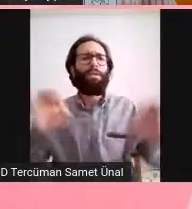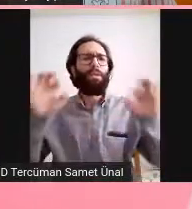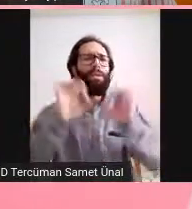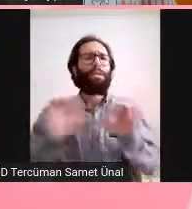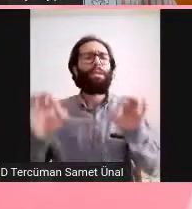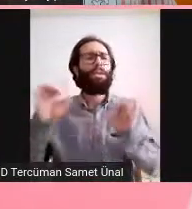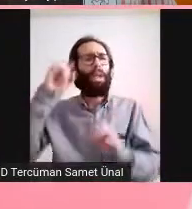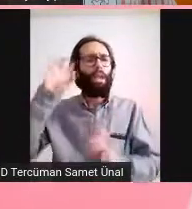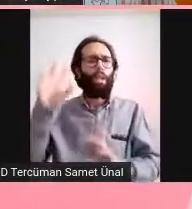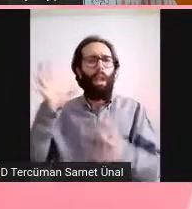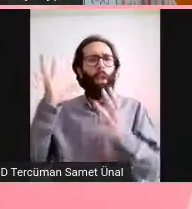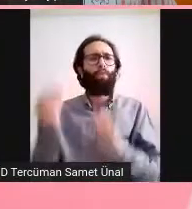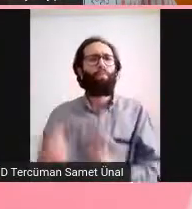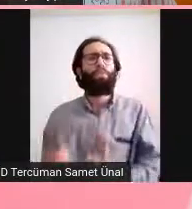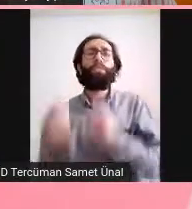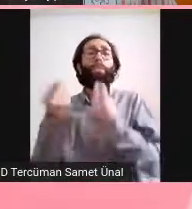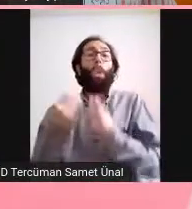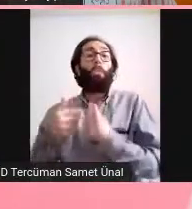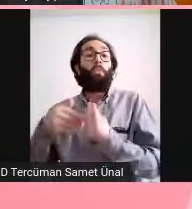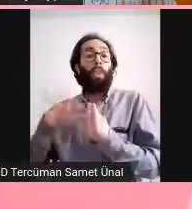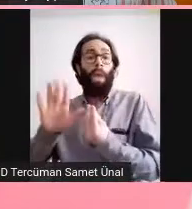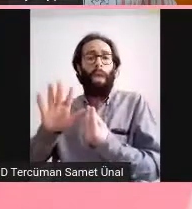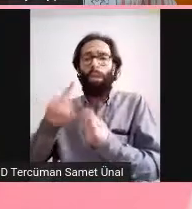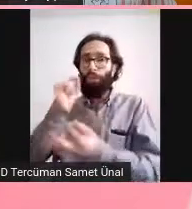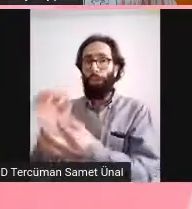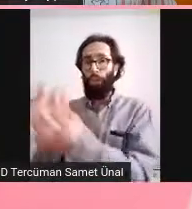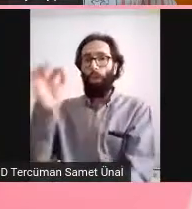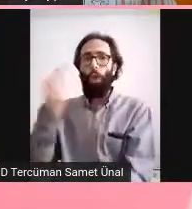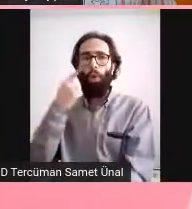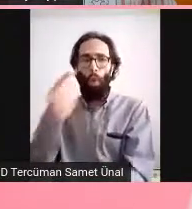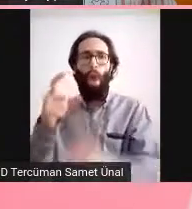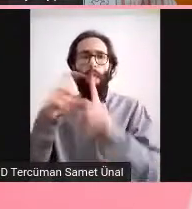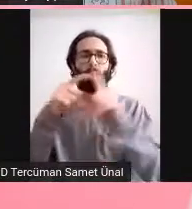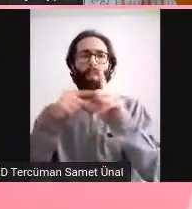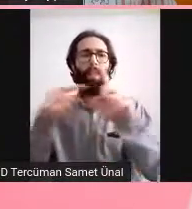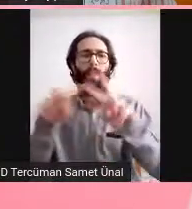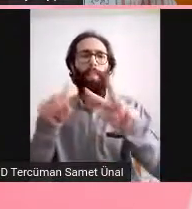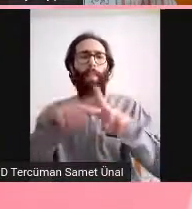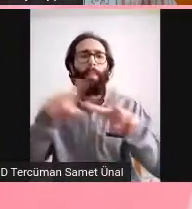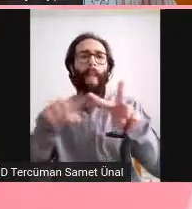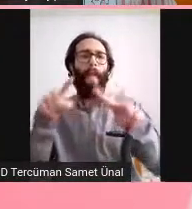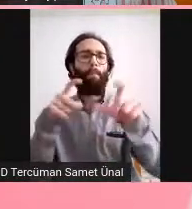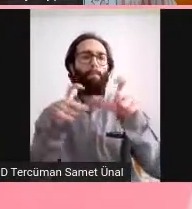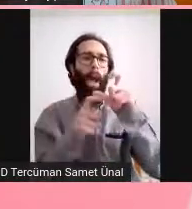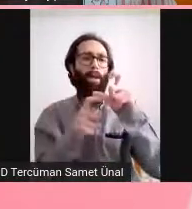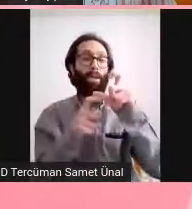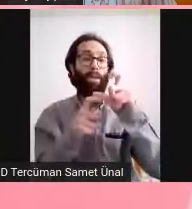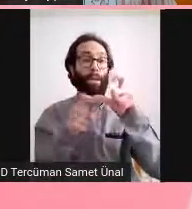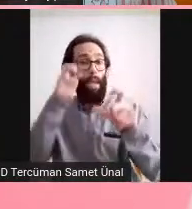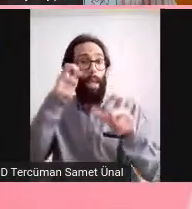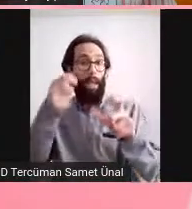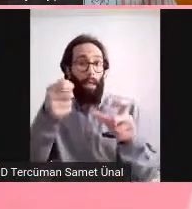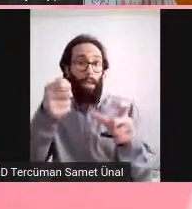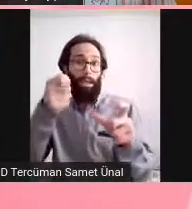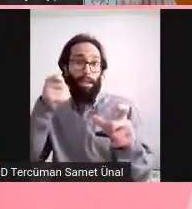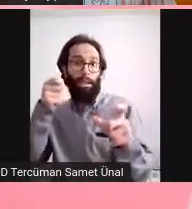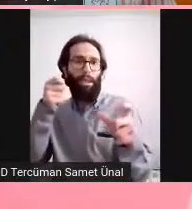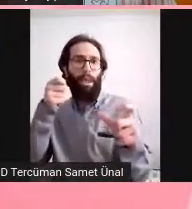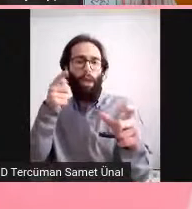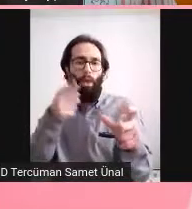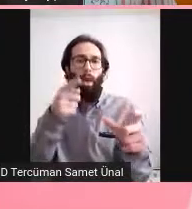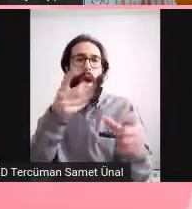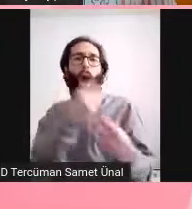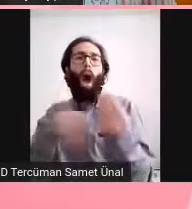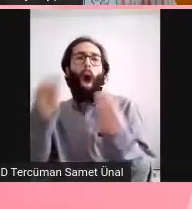demans riski. Yani burada iki katına çıkıyor gerçekten. %16 iken %32'ye çıkıyor.